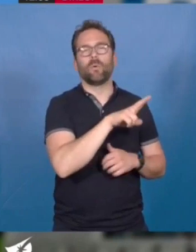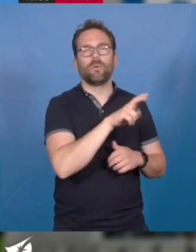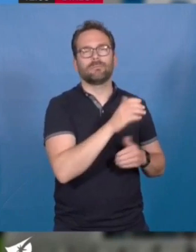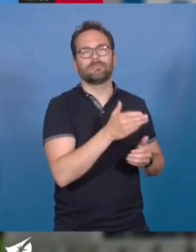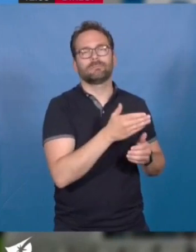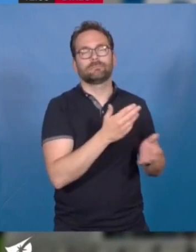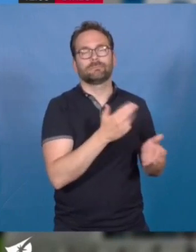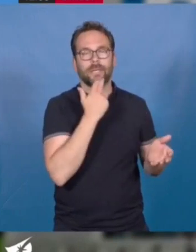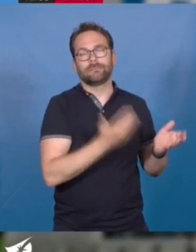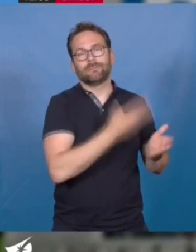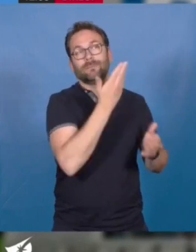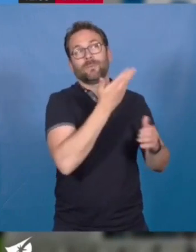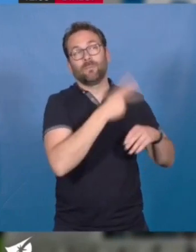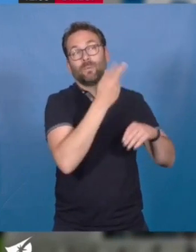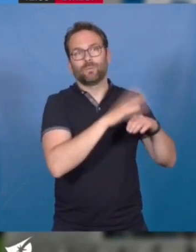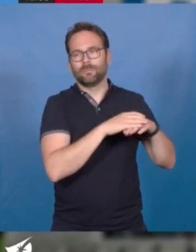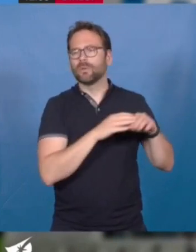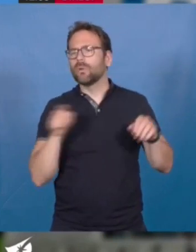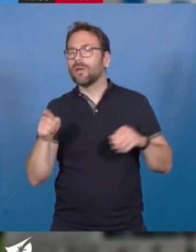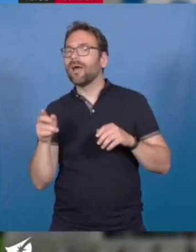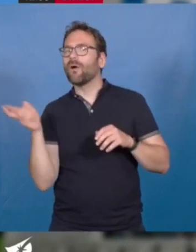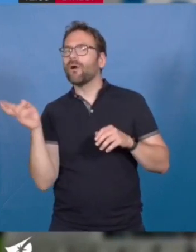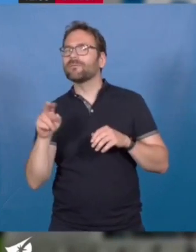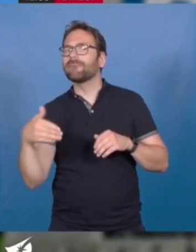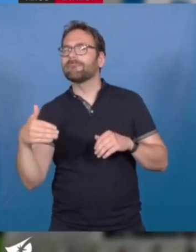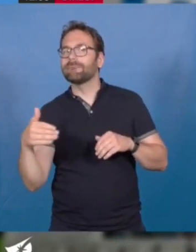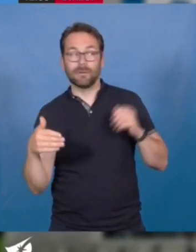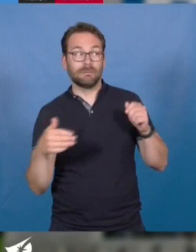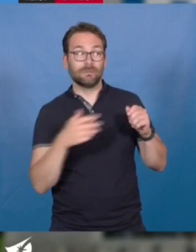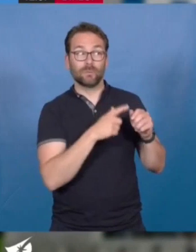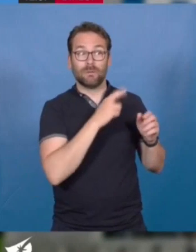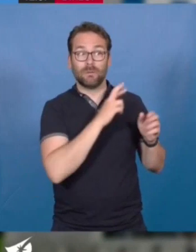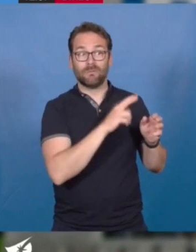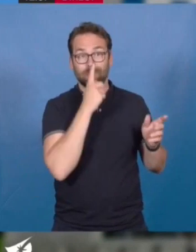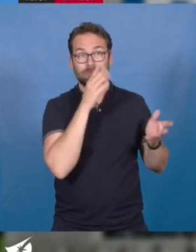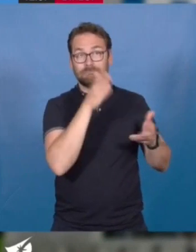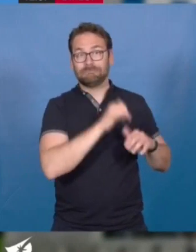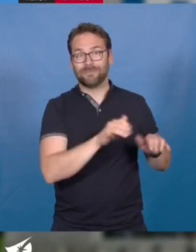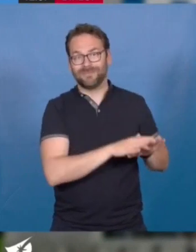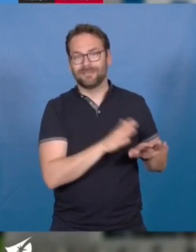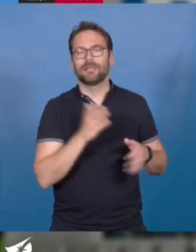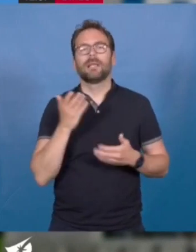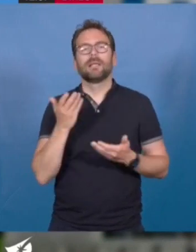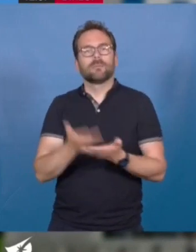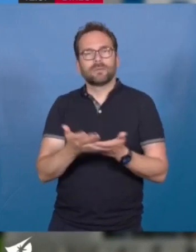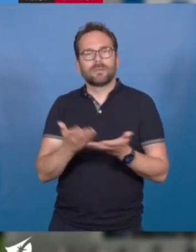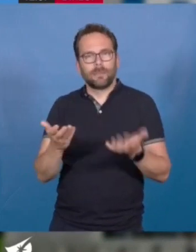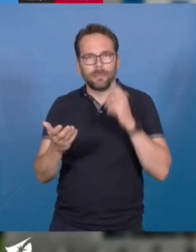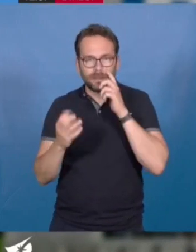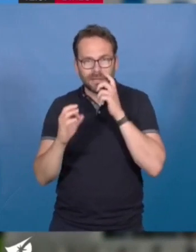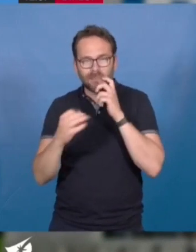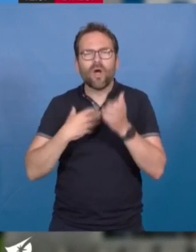'hui pour ne pas le désevoir. Et enfin, un dernier mot, avec ce que nous sommes en train de faire,